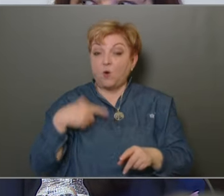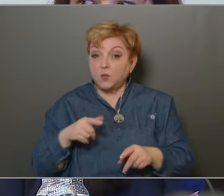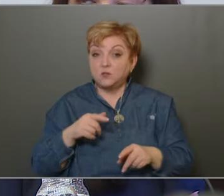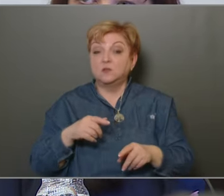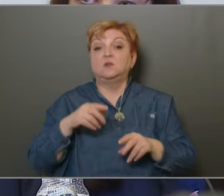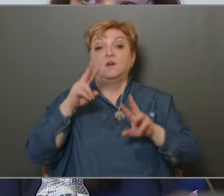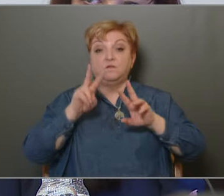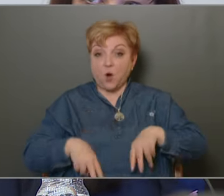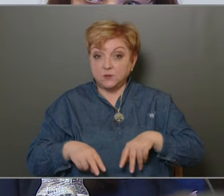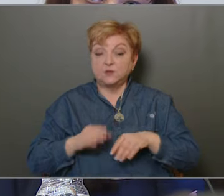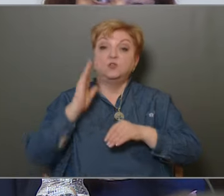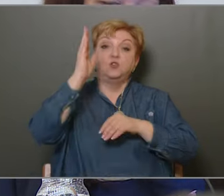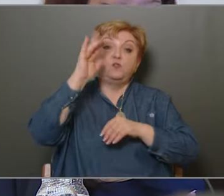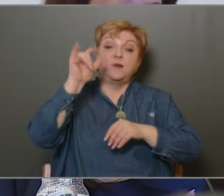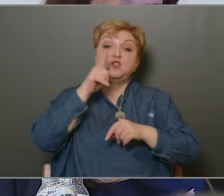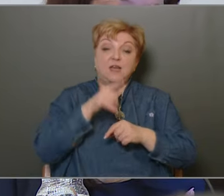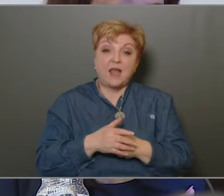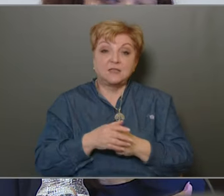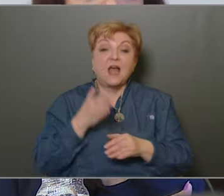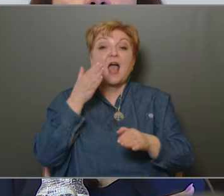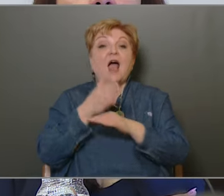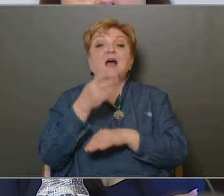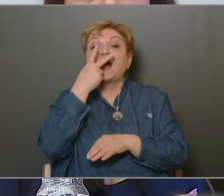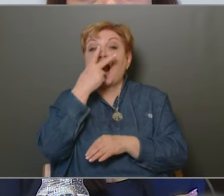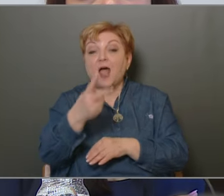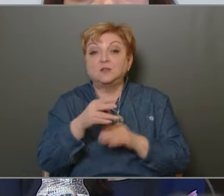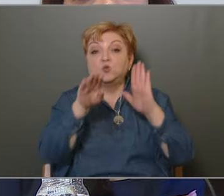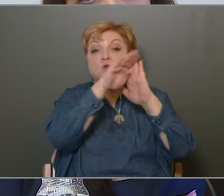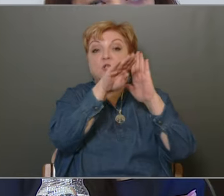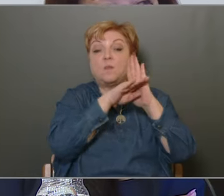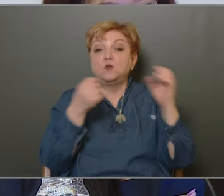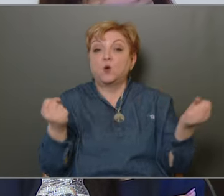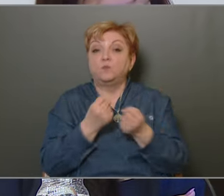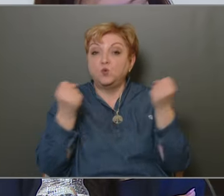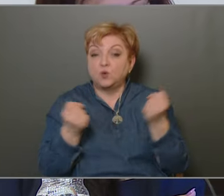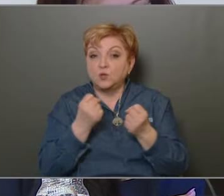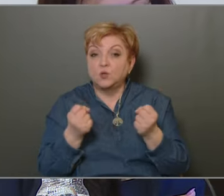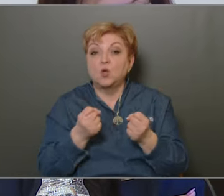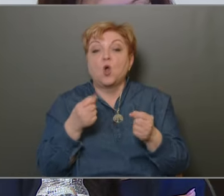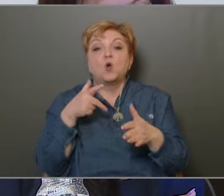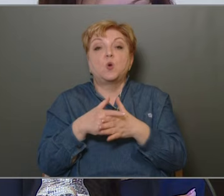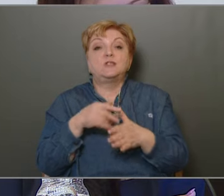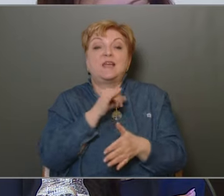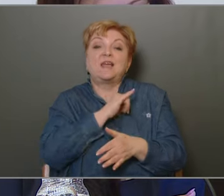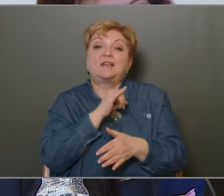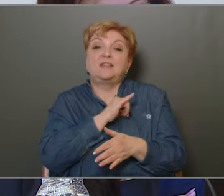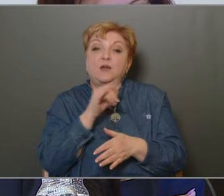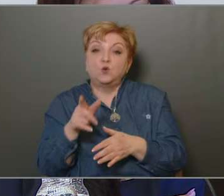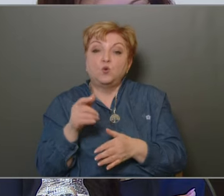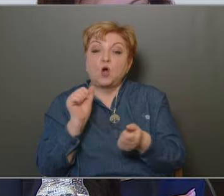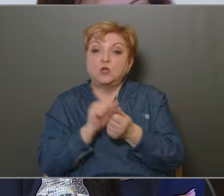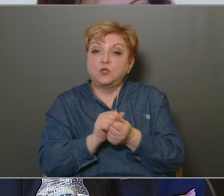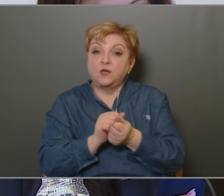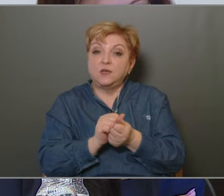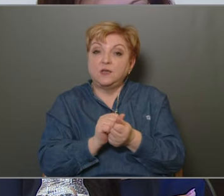biztos, hogy a jövőben is így lesznek. Átlátható, szabályosan működő, közérdekű adatait, szabályosan közzétévő